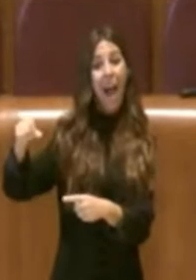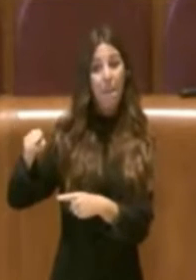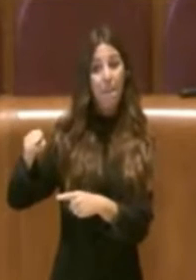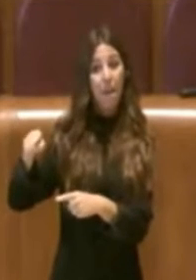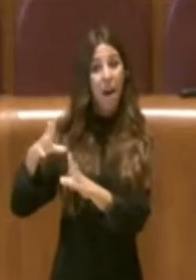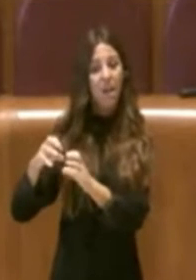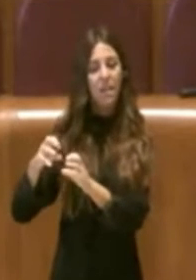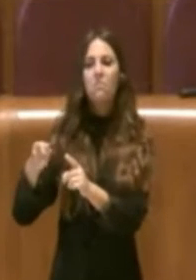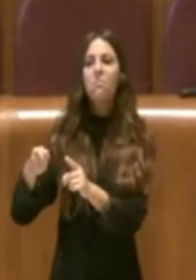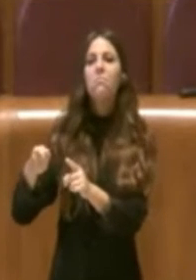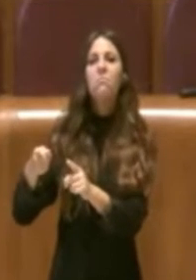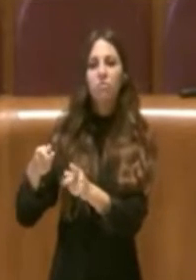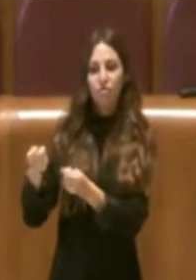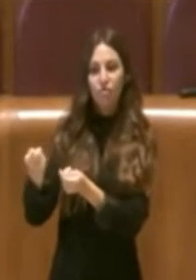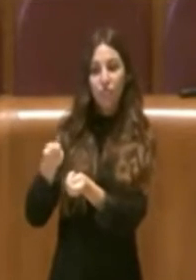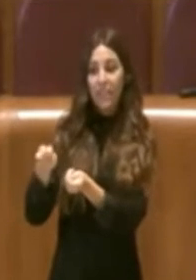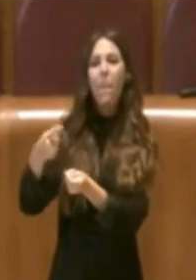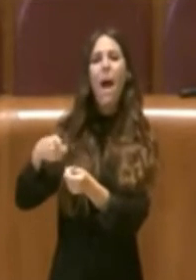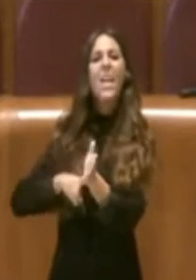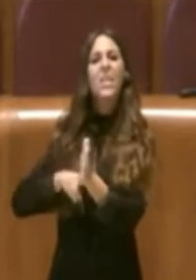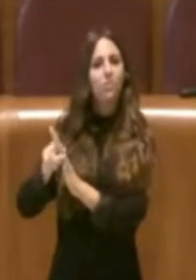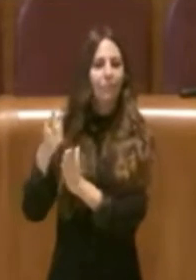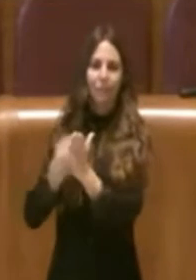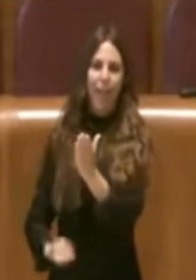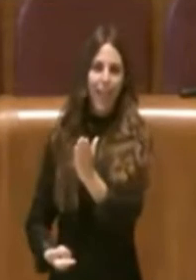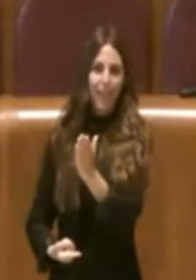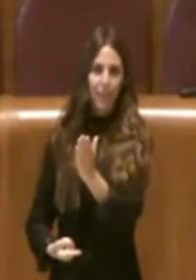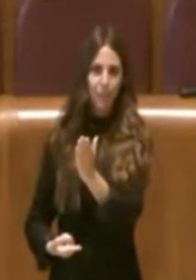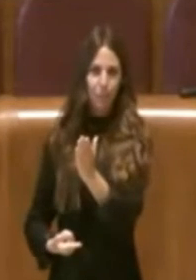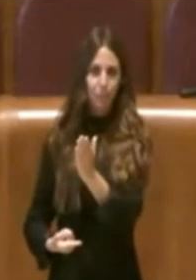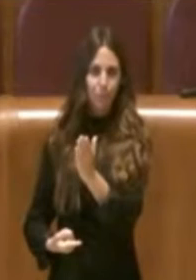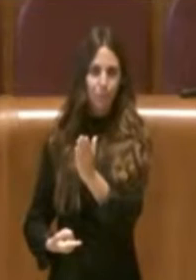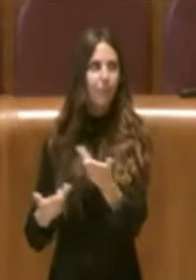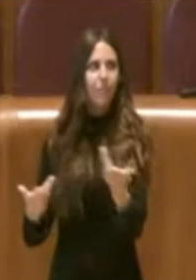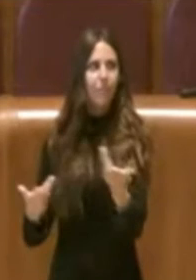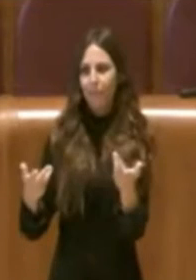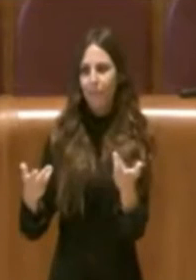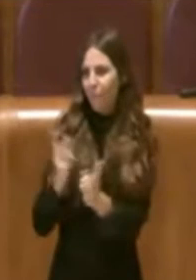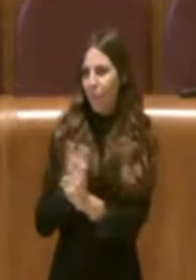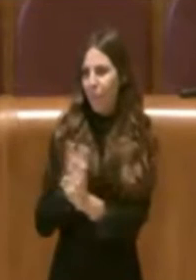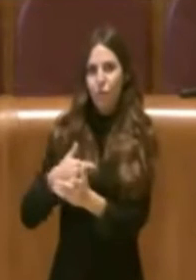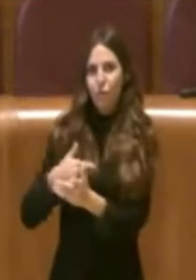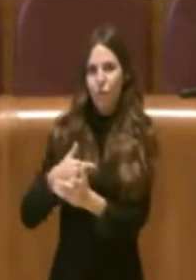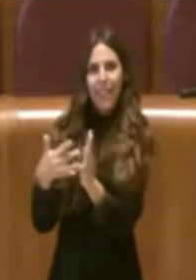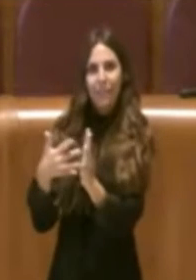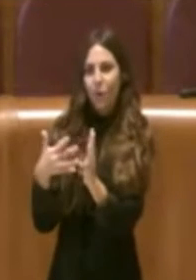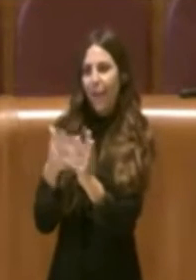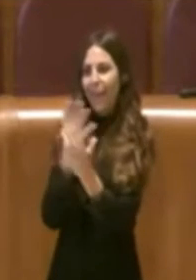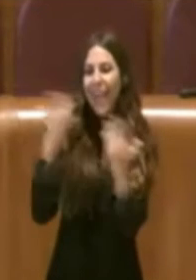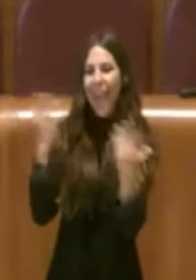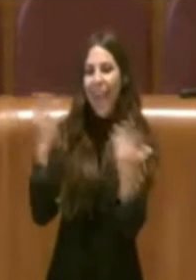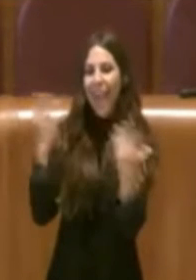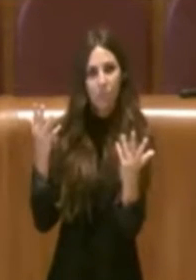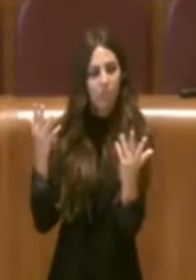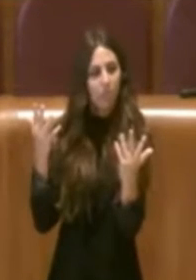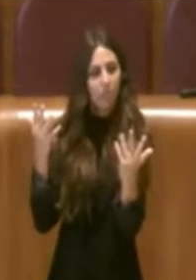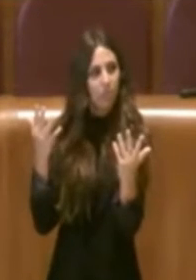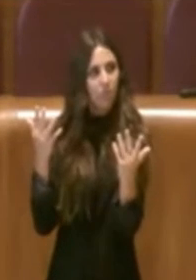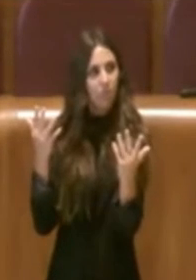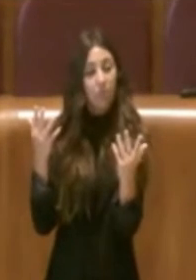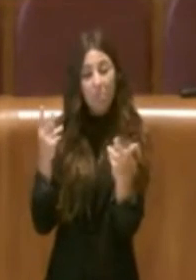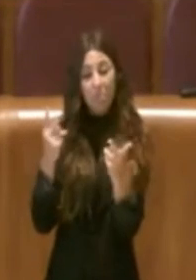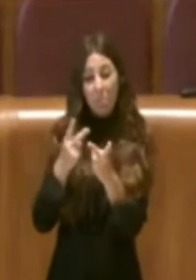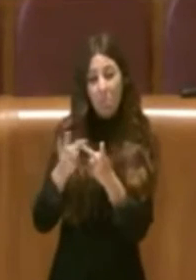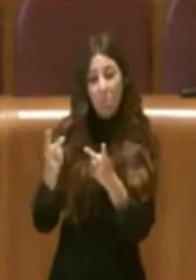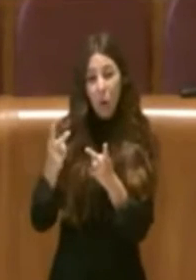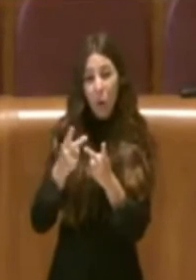situazione e questo è il risultato finale. Non c'è dubbio che si sono riscontrate delle difficoltà. Si è cercato di